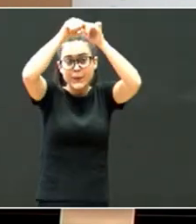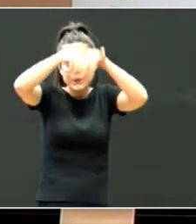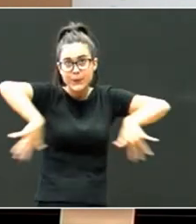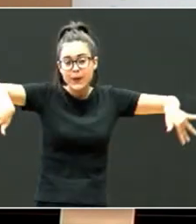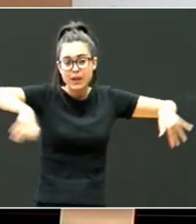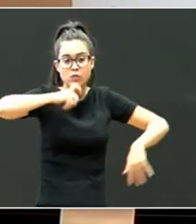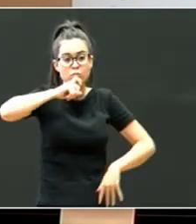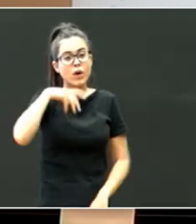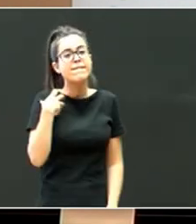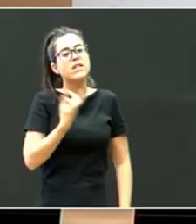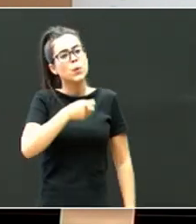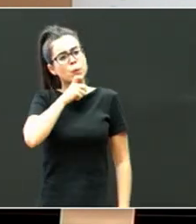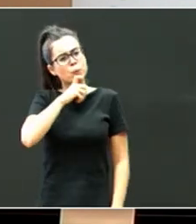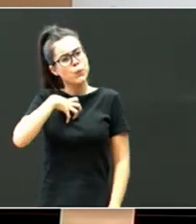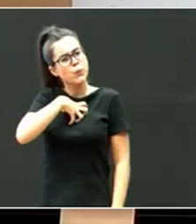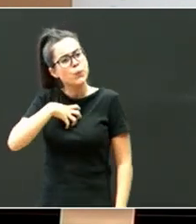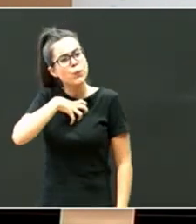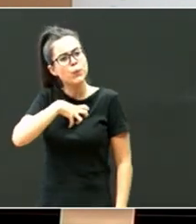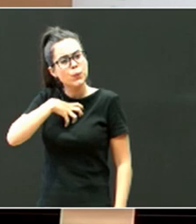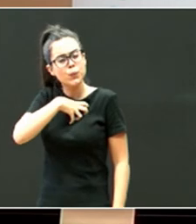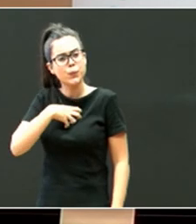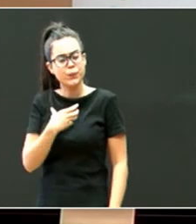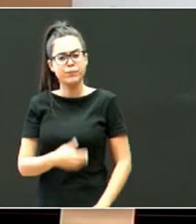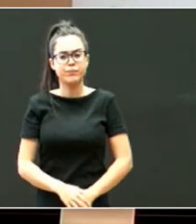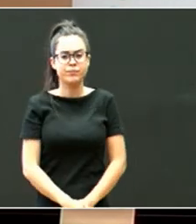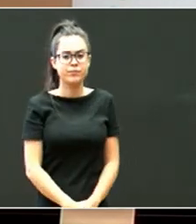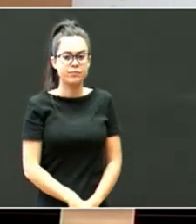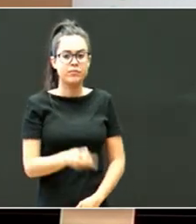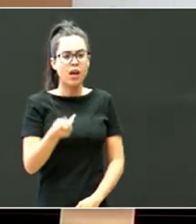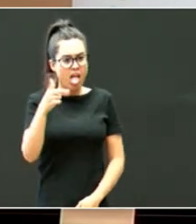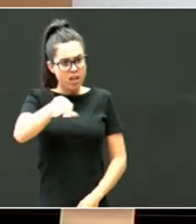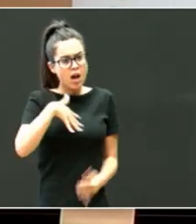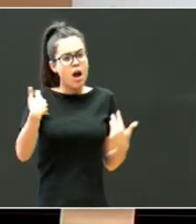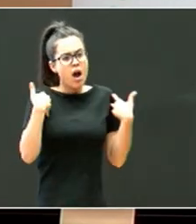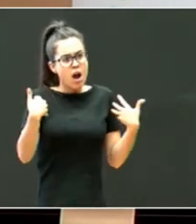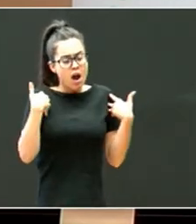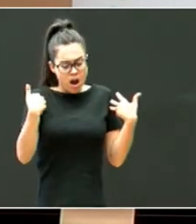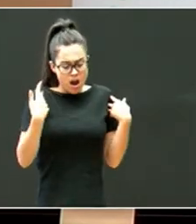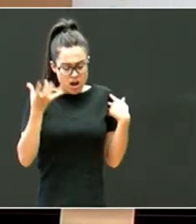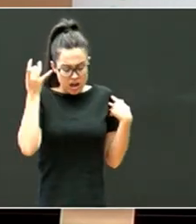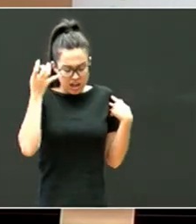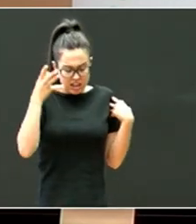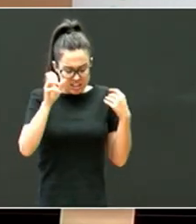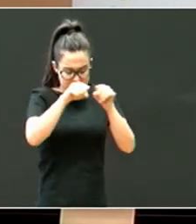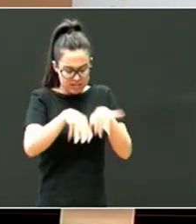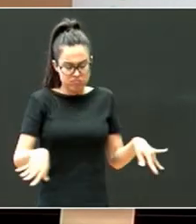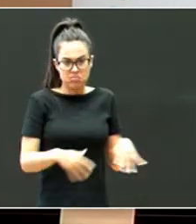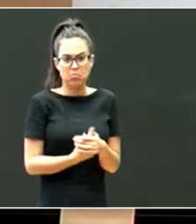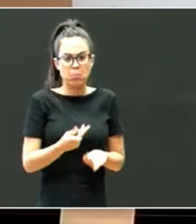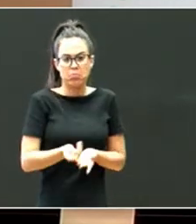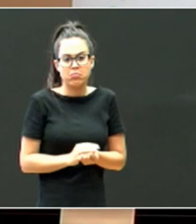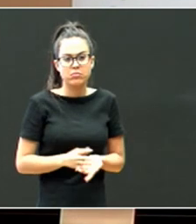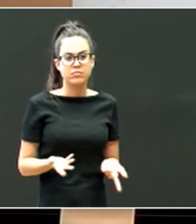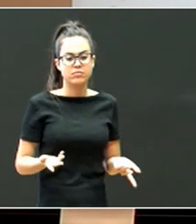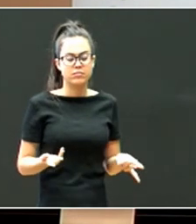zaitzazuna dute, eta askotan, oso gaizki pasatzen dute, hori egiten, zaitik ez dugu egiten, nere familia, ba